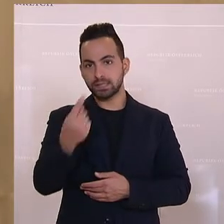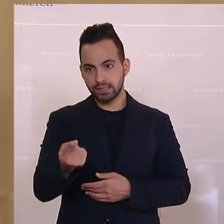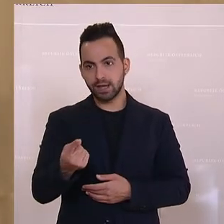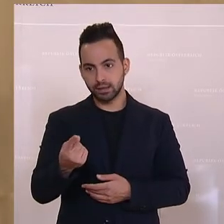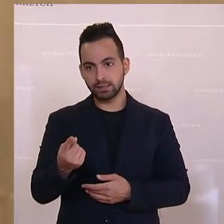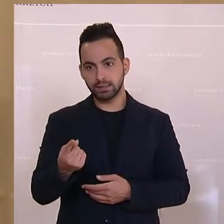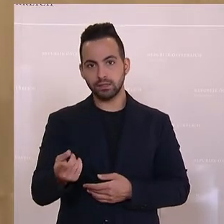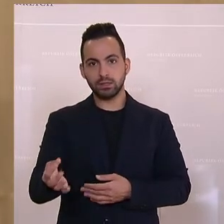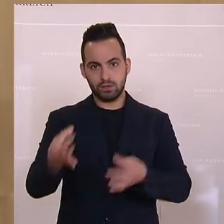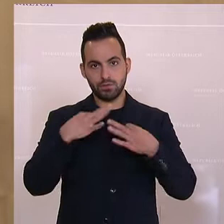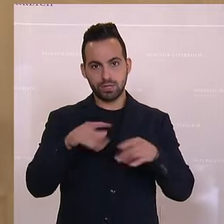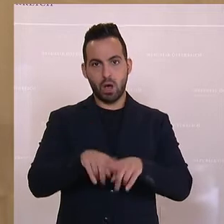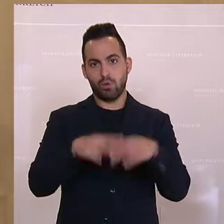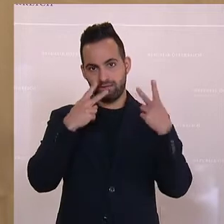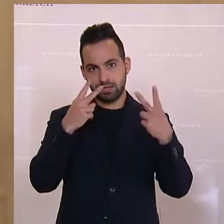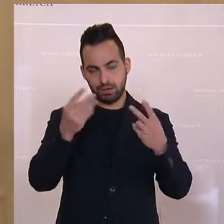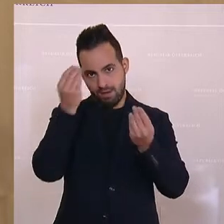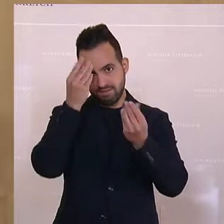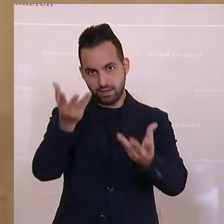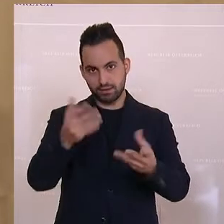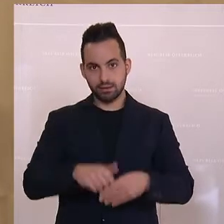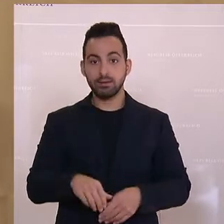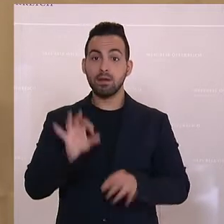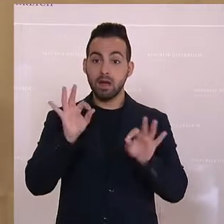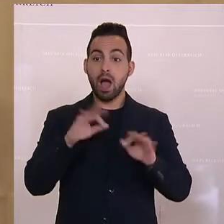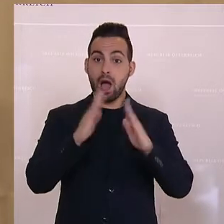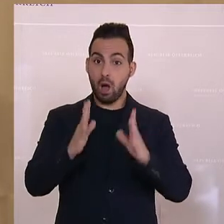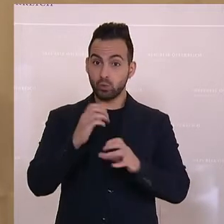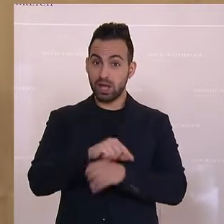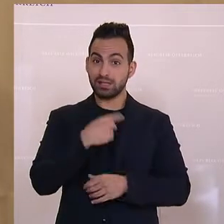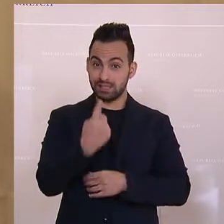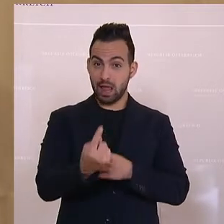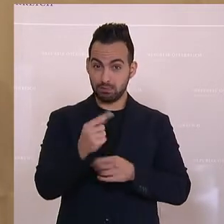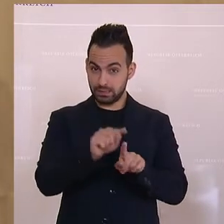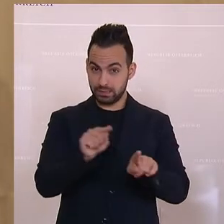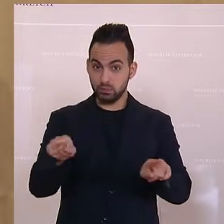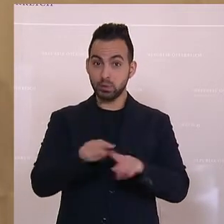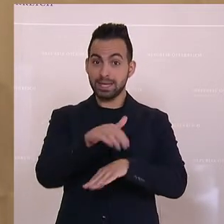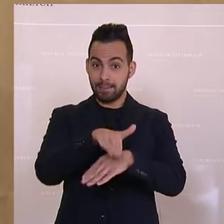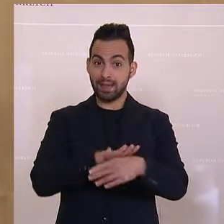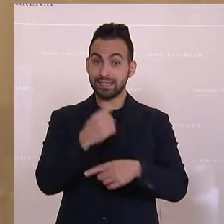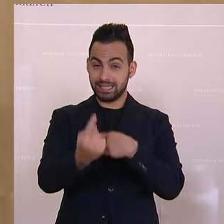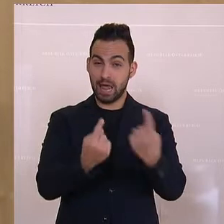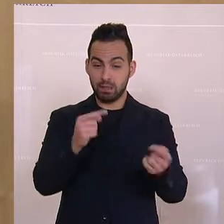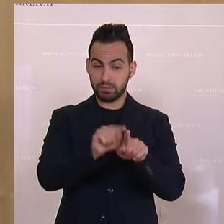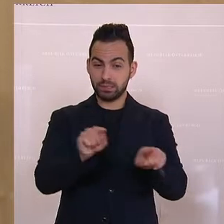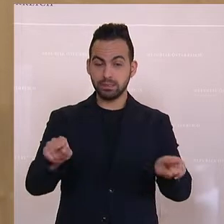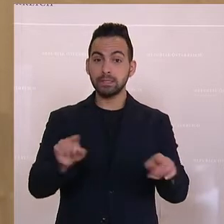ist mir jetzt ganz wichtig auch zu erwähnen, genau die Haushalte und genau die Gemeinden, nämlich jene,